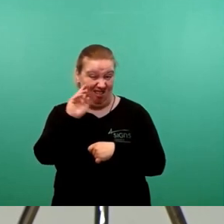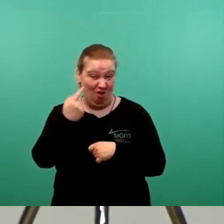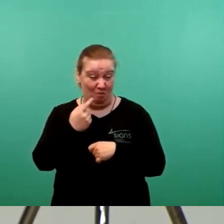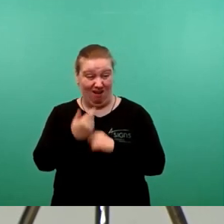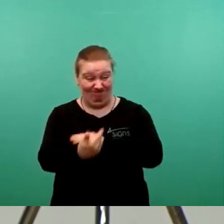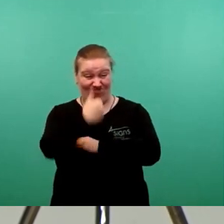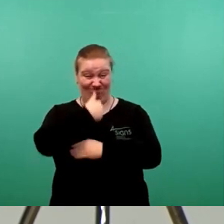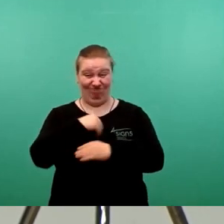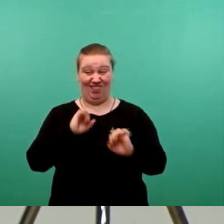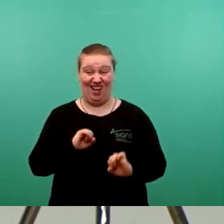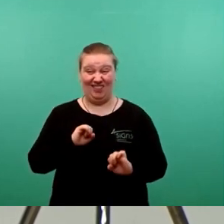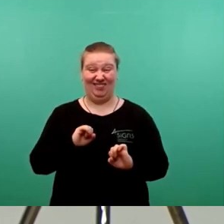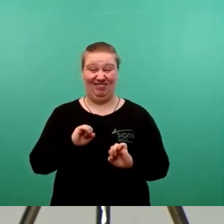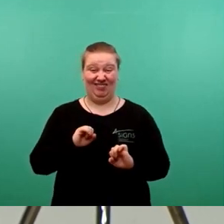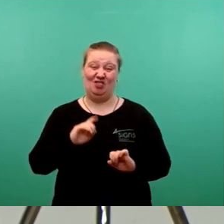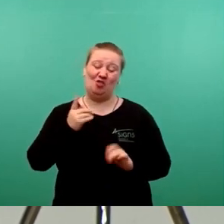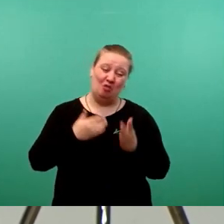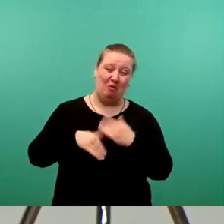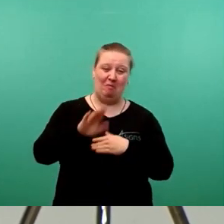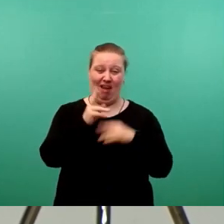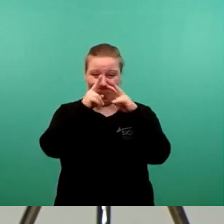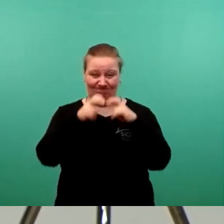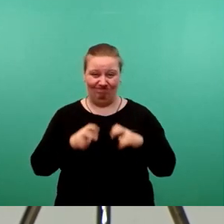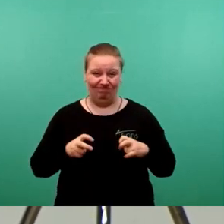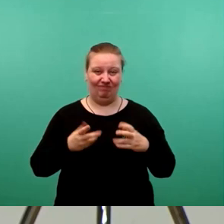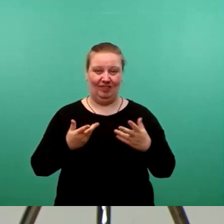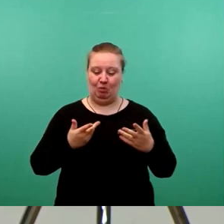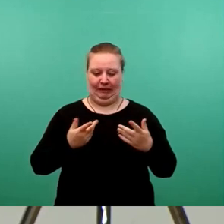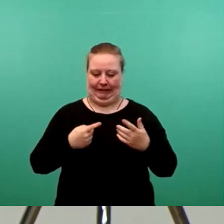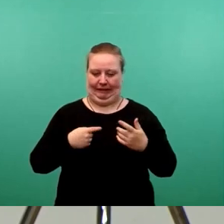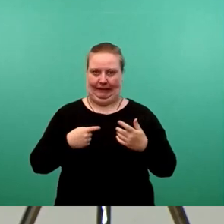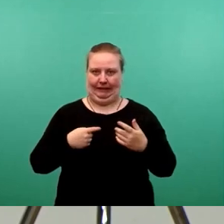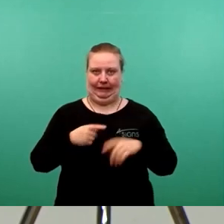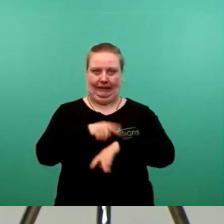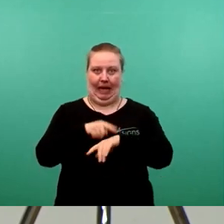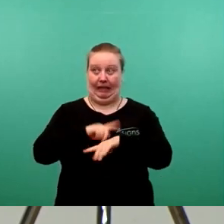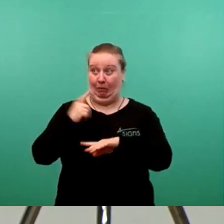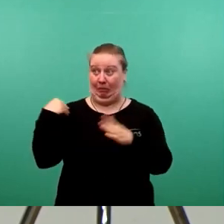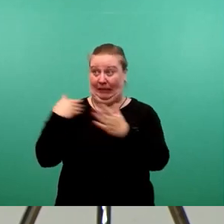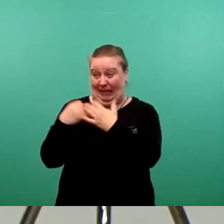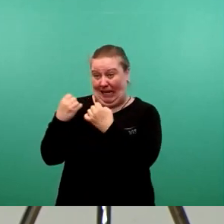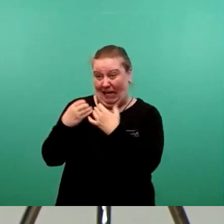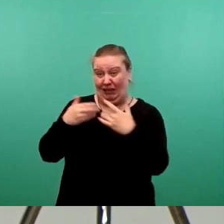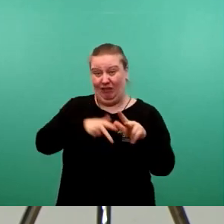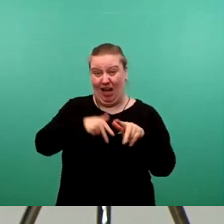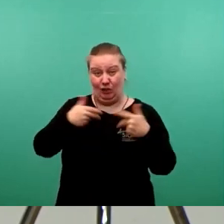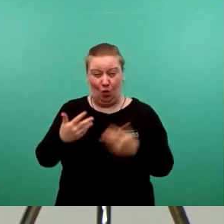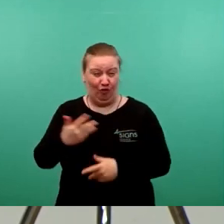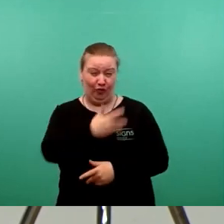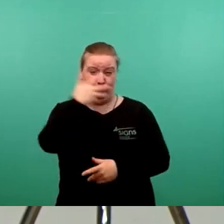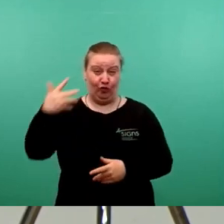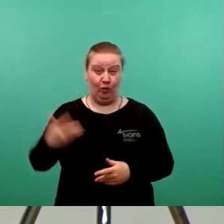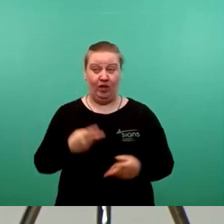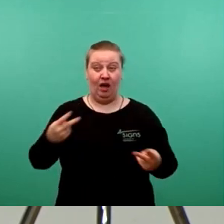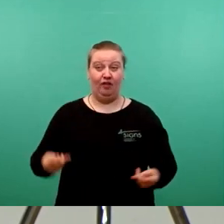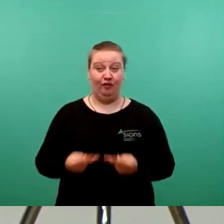zusammensetzen, vor allen Dingen um noch mal zu eruieren. Das konnte uns in der Kürze der Zeit niemand erklären, ob es wirklich so ist, dass es eine Fünfjahresförderung im Land gibt,